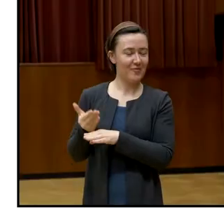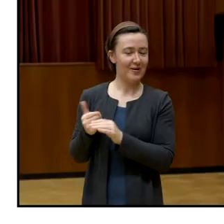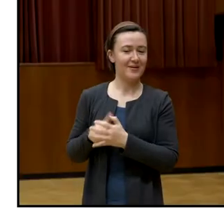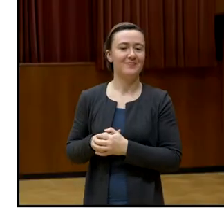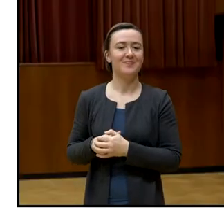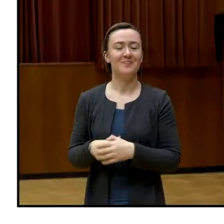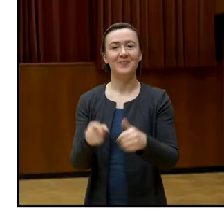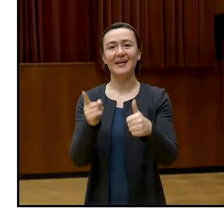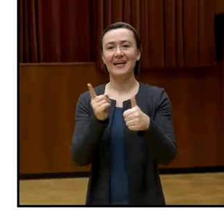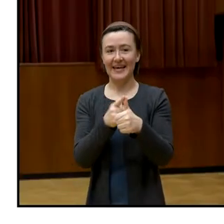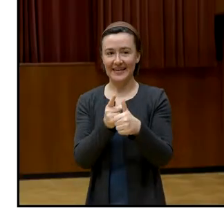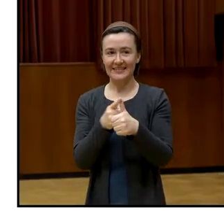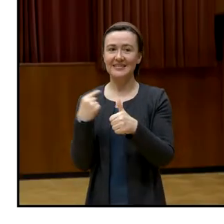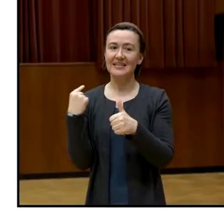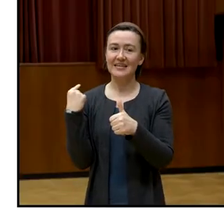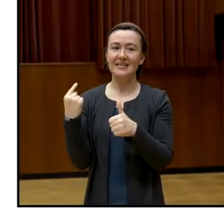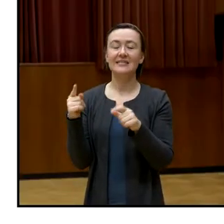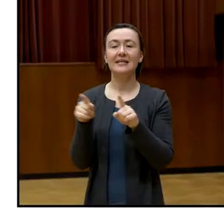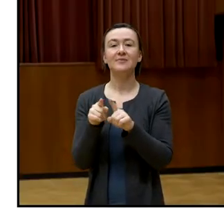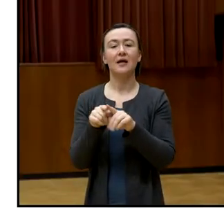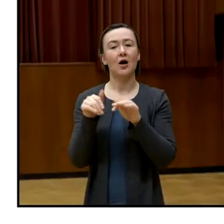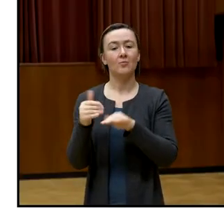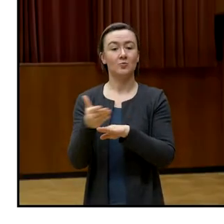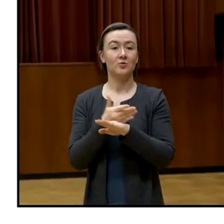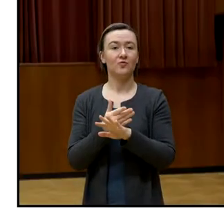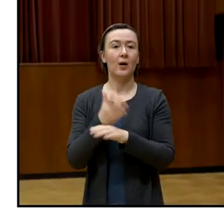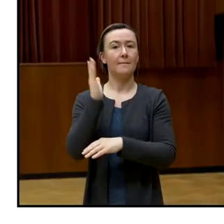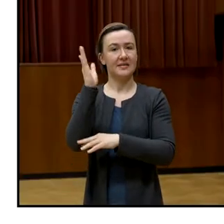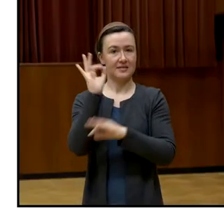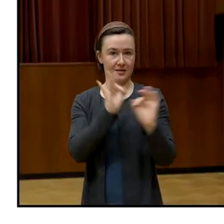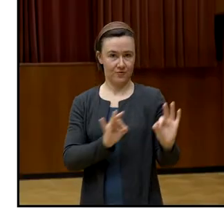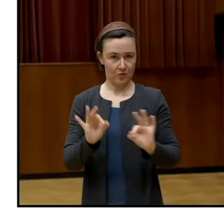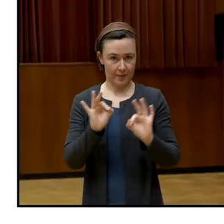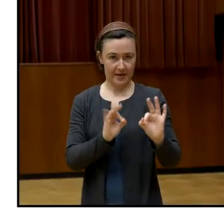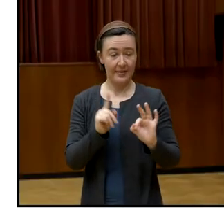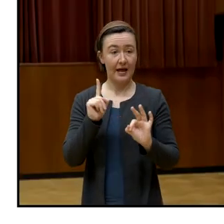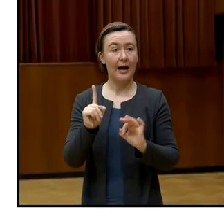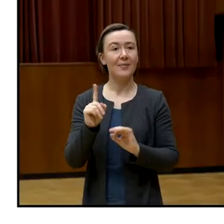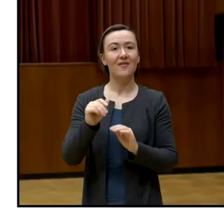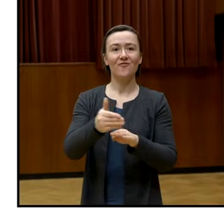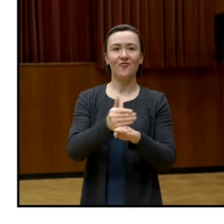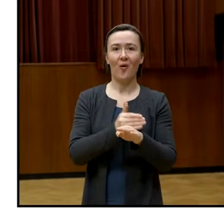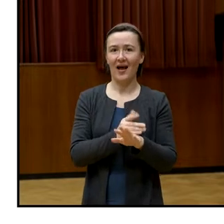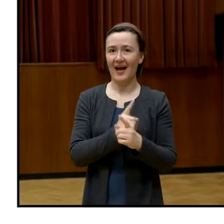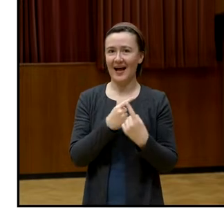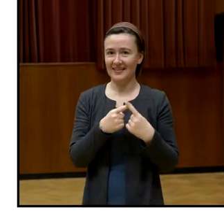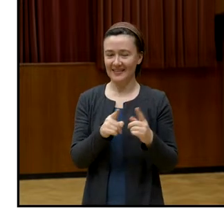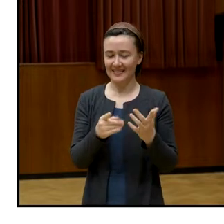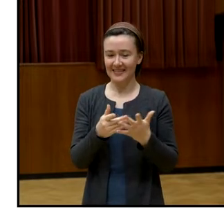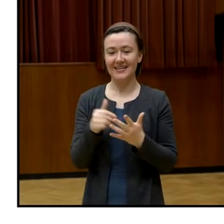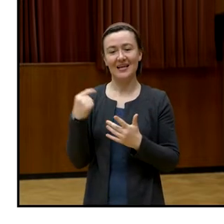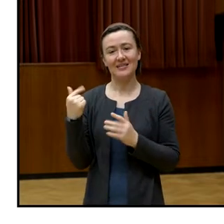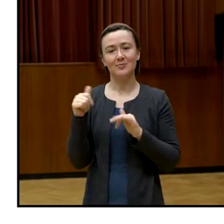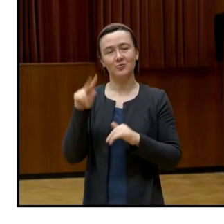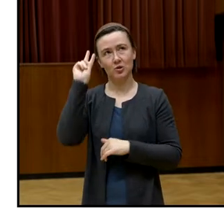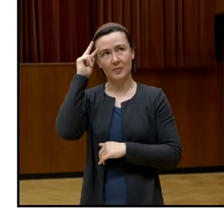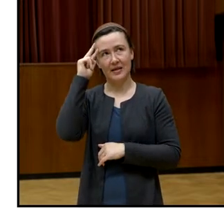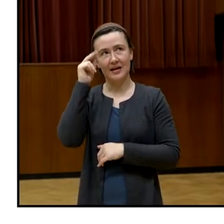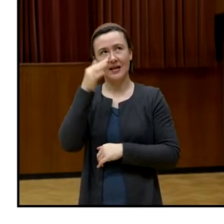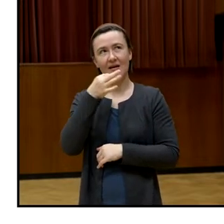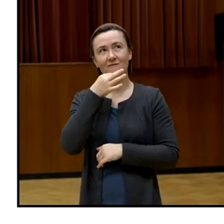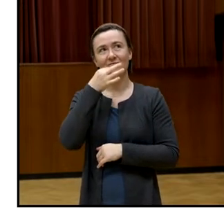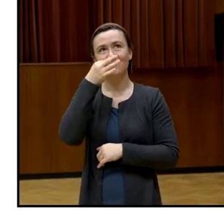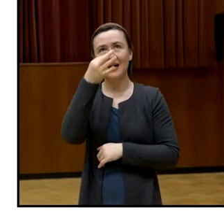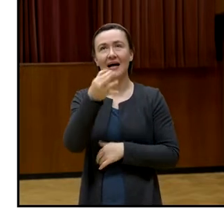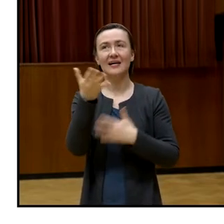Einerseits mussten auch Sie eine Präsentation vorbereiten, aber es beginnt ganz anders. mussten sich auch eine Frage überlegen, die Sie für sehr wichtig halten.